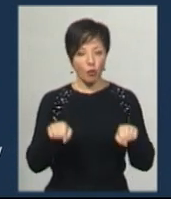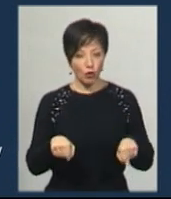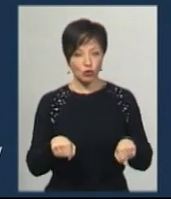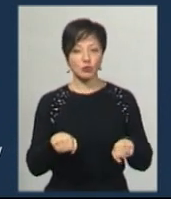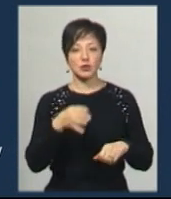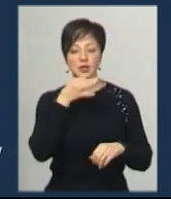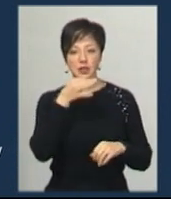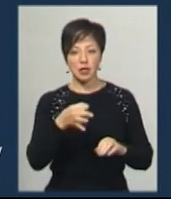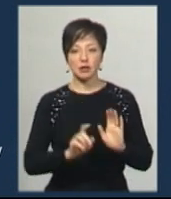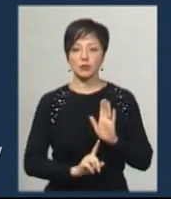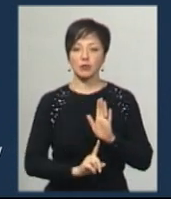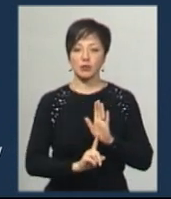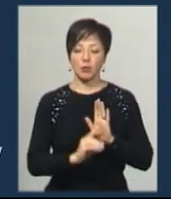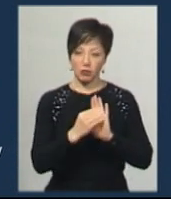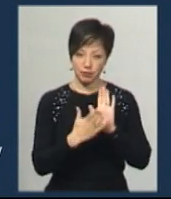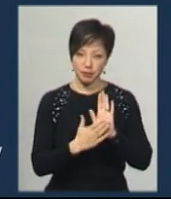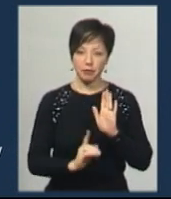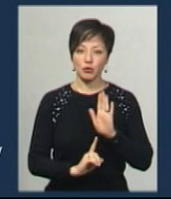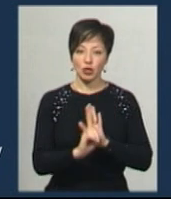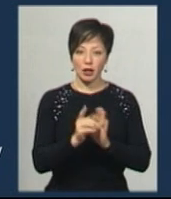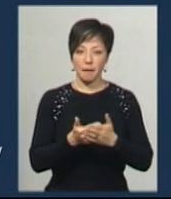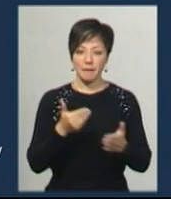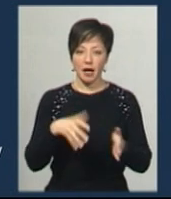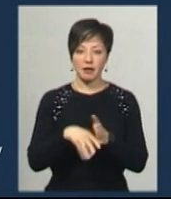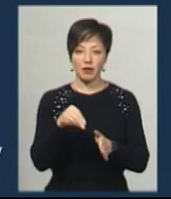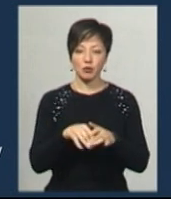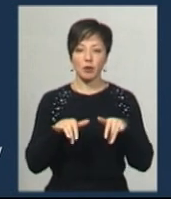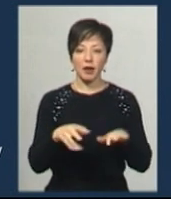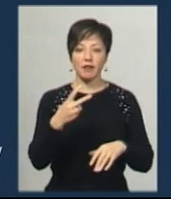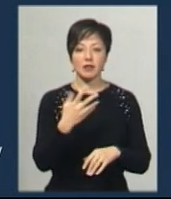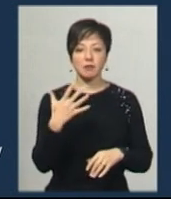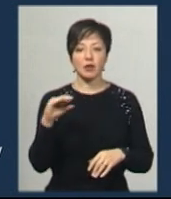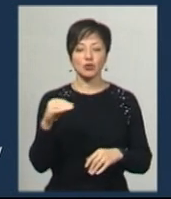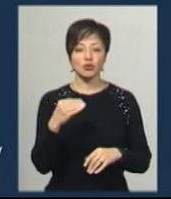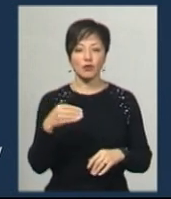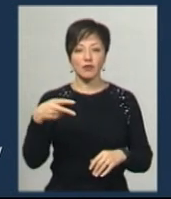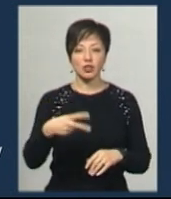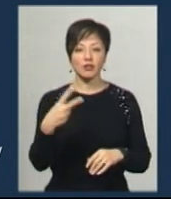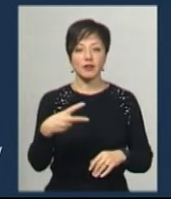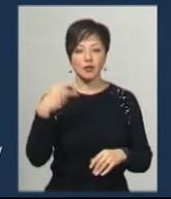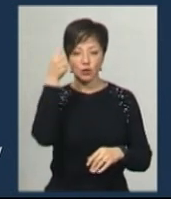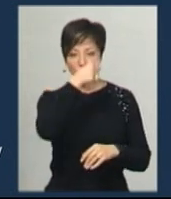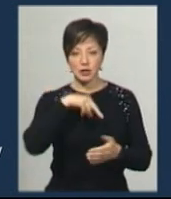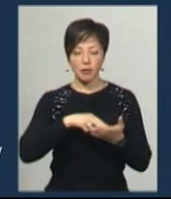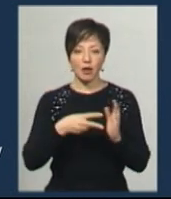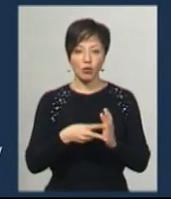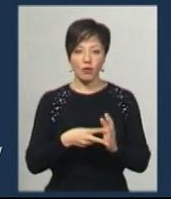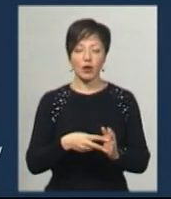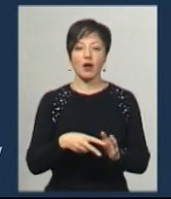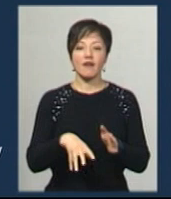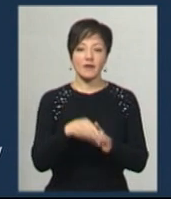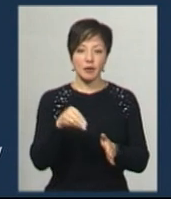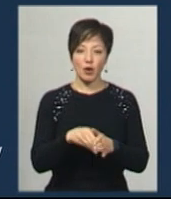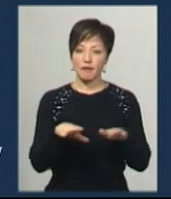констатувати початок передвиборчої кампанії. Вже 25 жовтня 2020 року заплановане проведення чергових